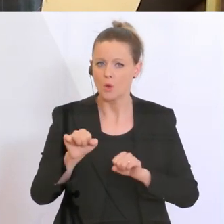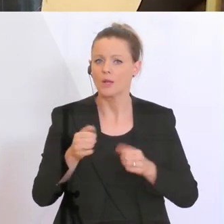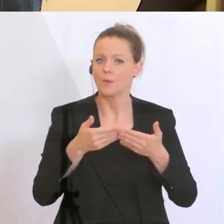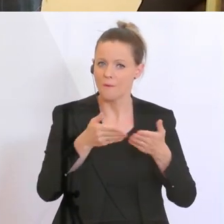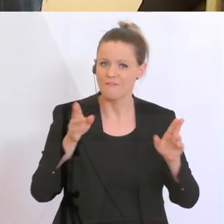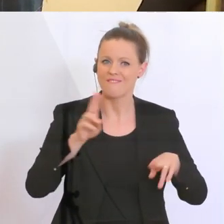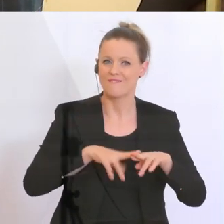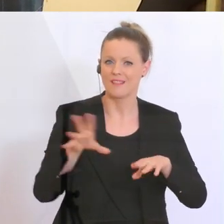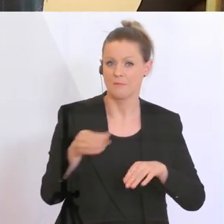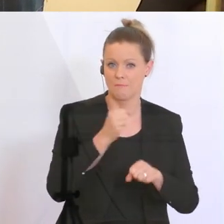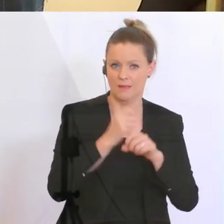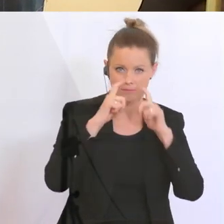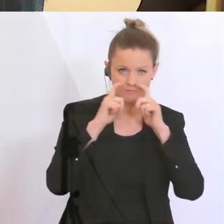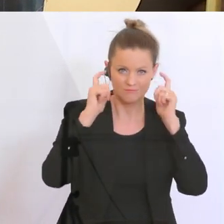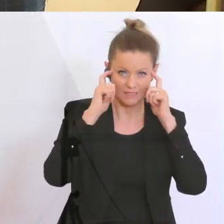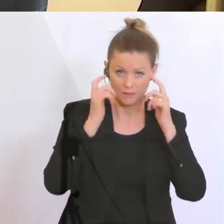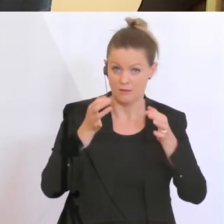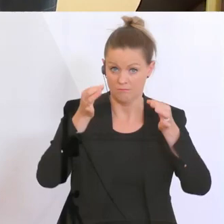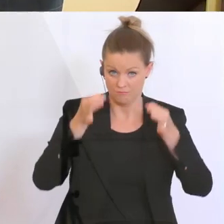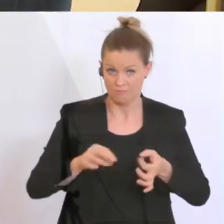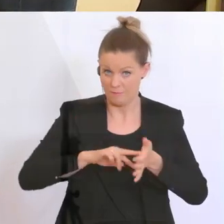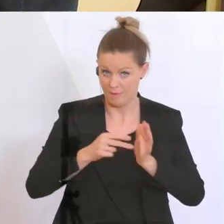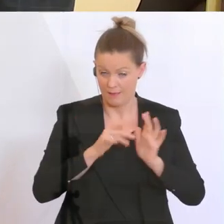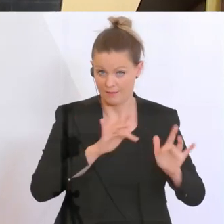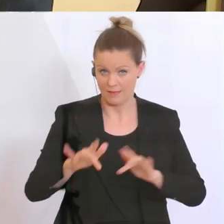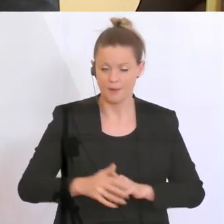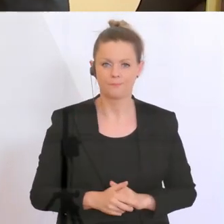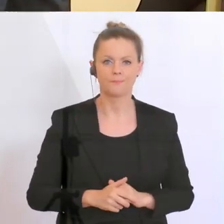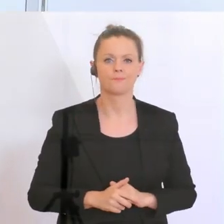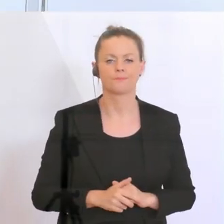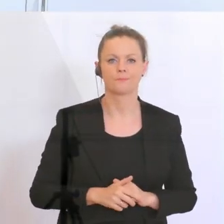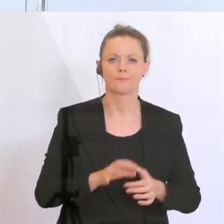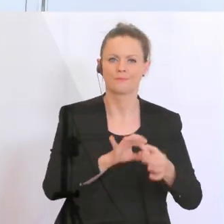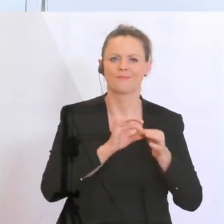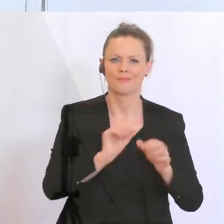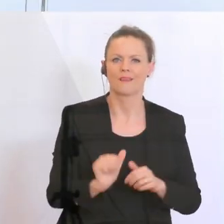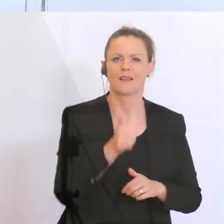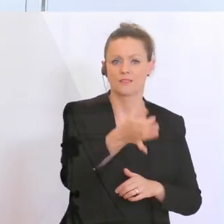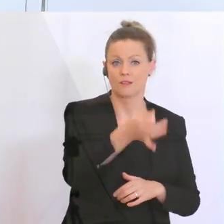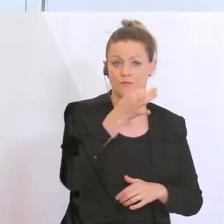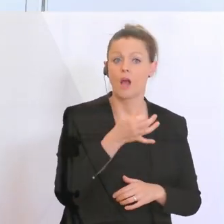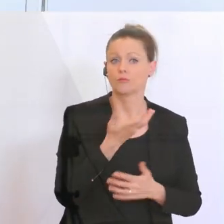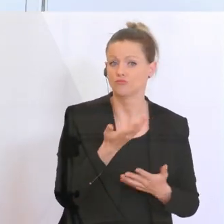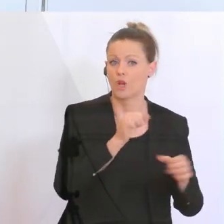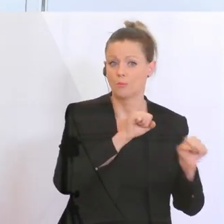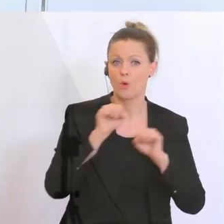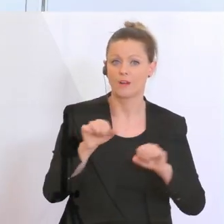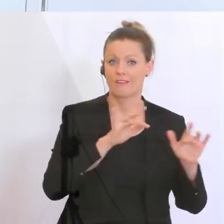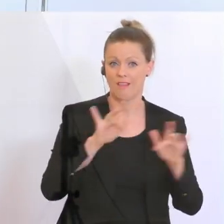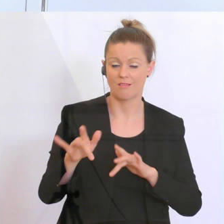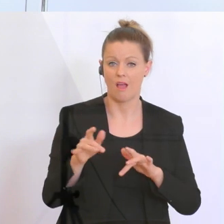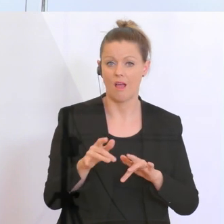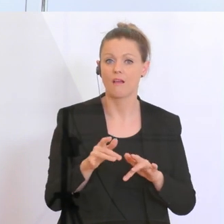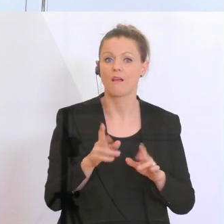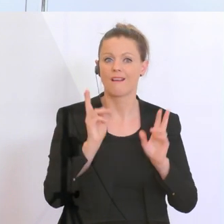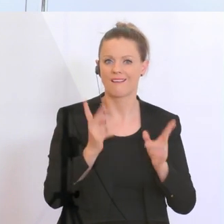tragen. Wie konkret ist dieser Plan schon? Also zur ersten Frage. Die Möglichkeit gibt es bereits. Man kann bereits in den Banken